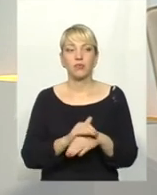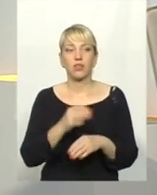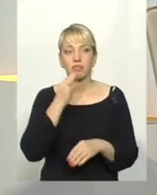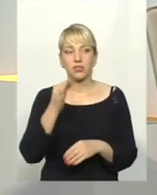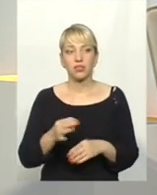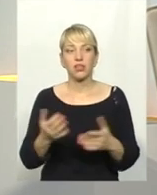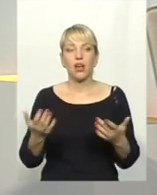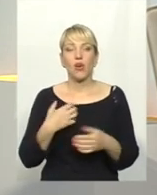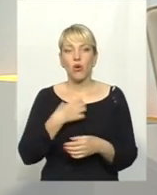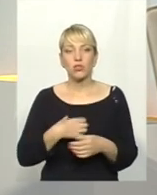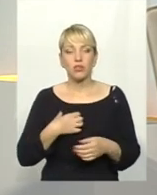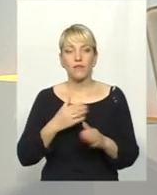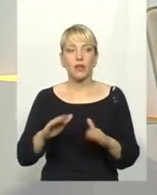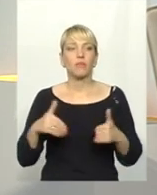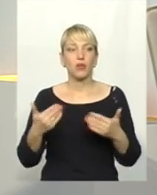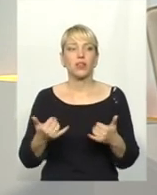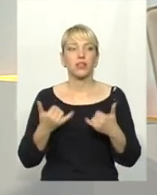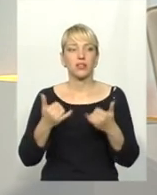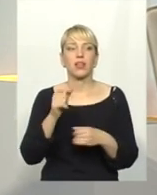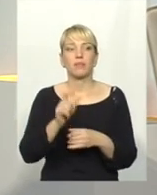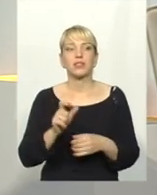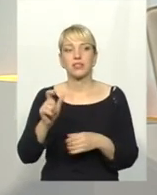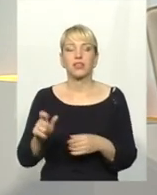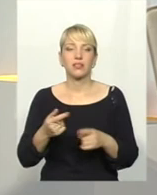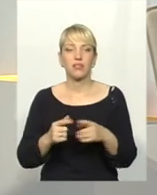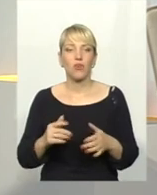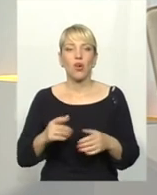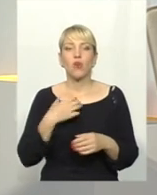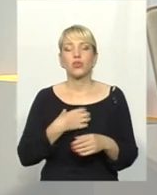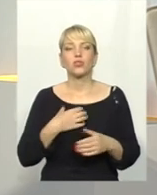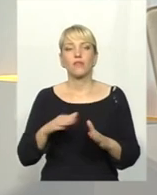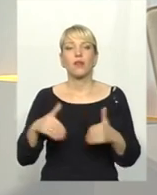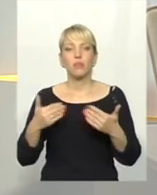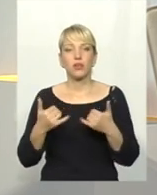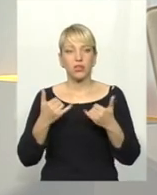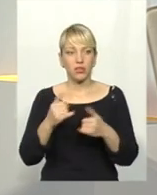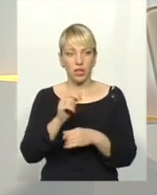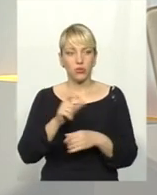основна порада для пацієнтів, основна порада для людей,